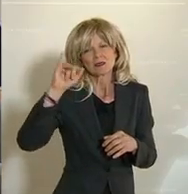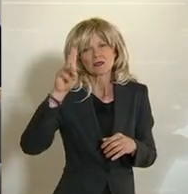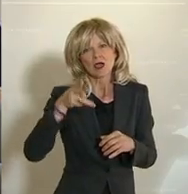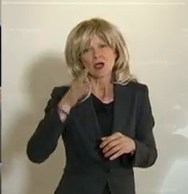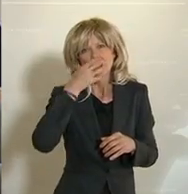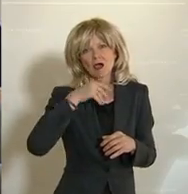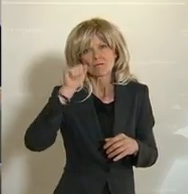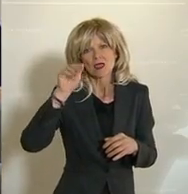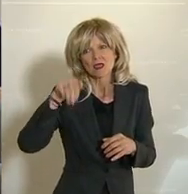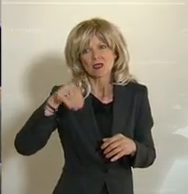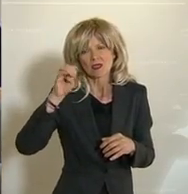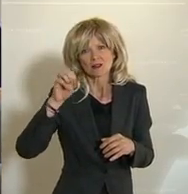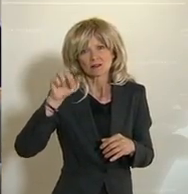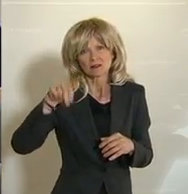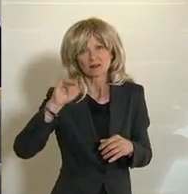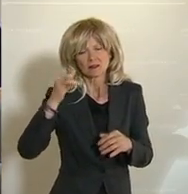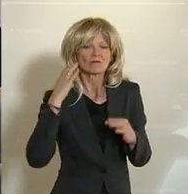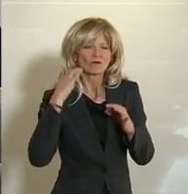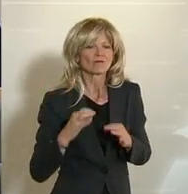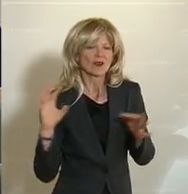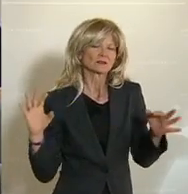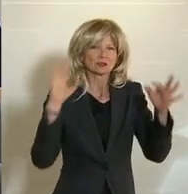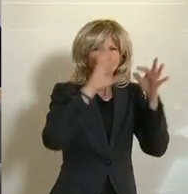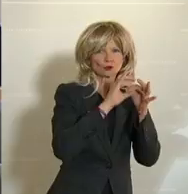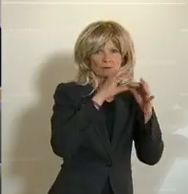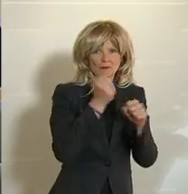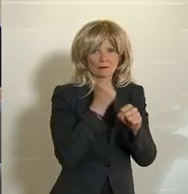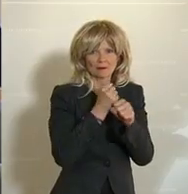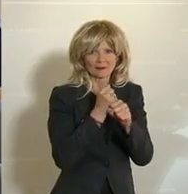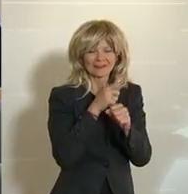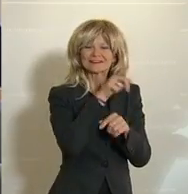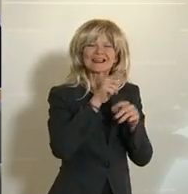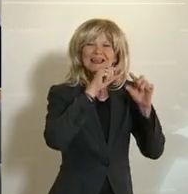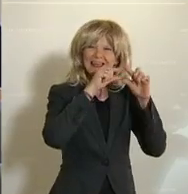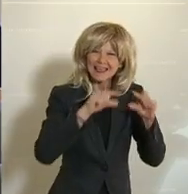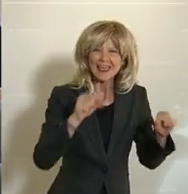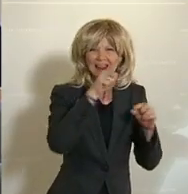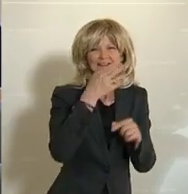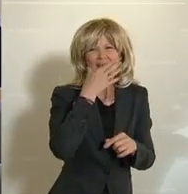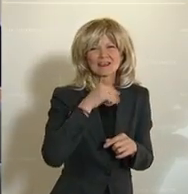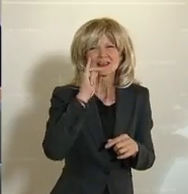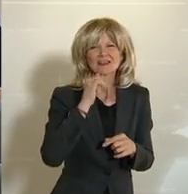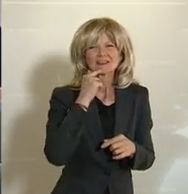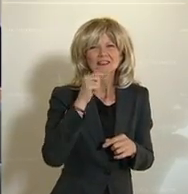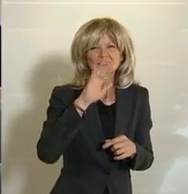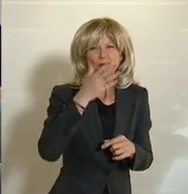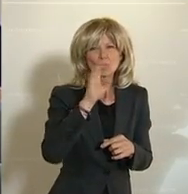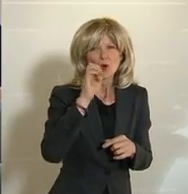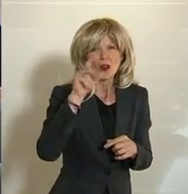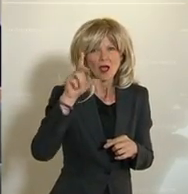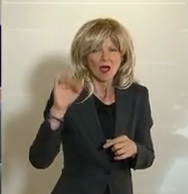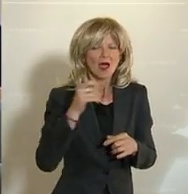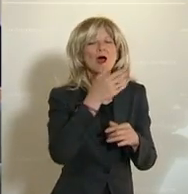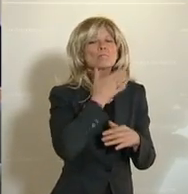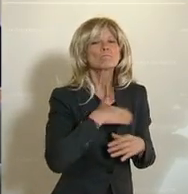Und der Kern der Weltsicht der Hispola ist, dass sie den Staat Israel vernichten